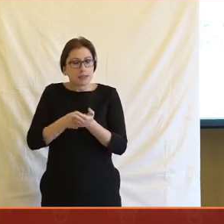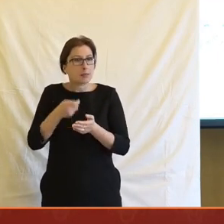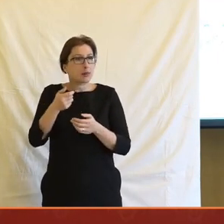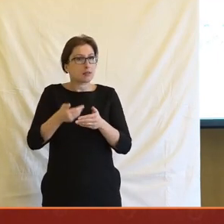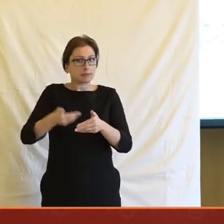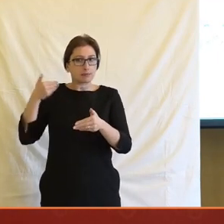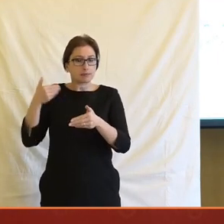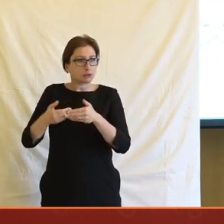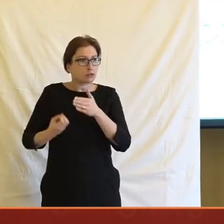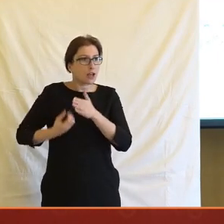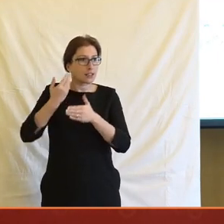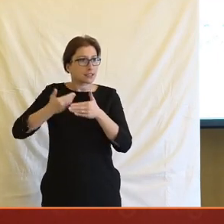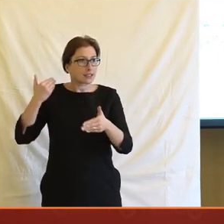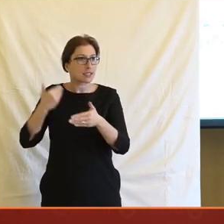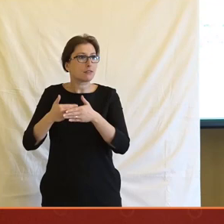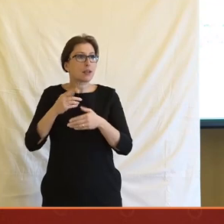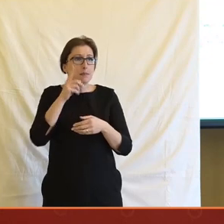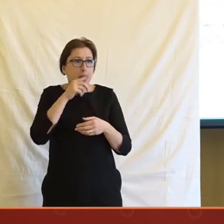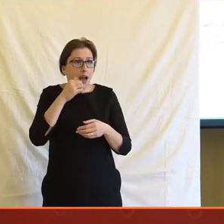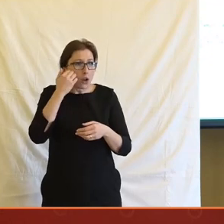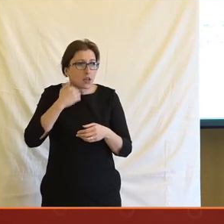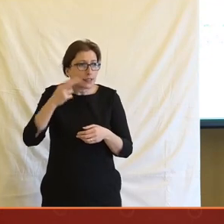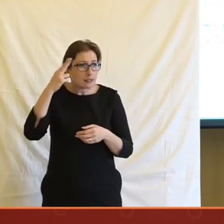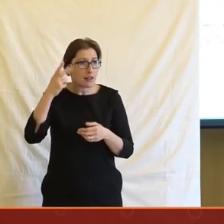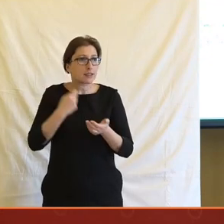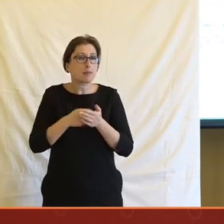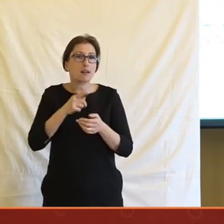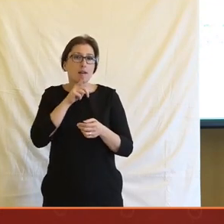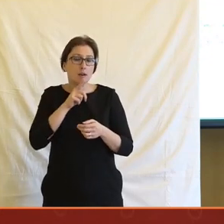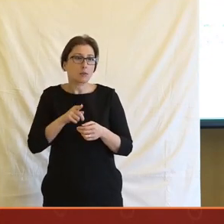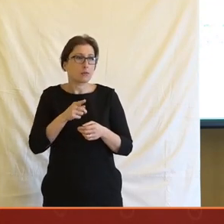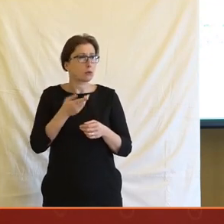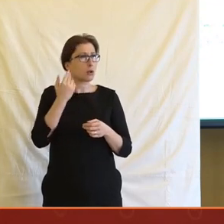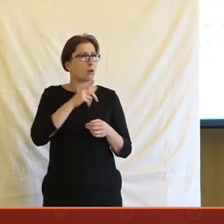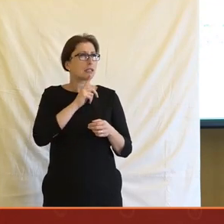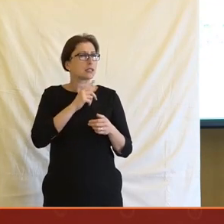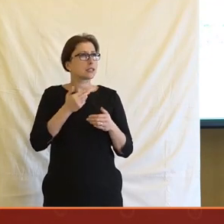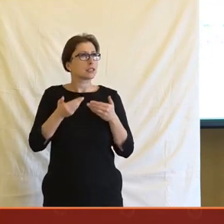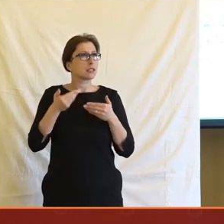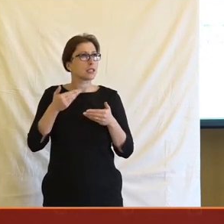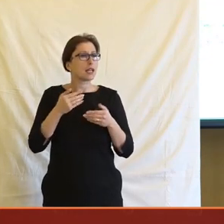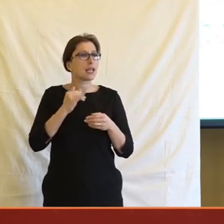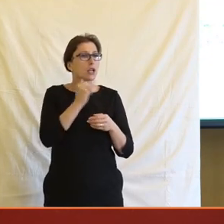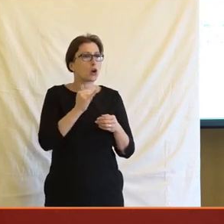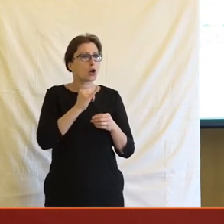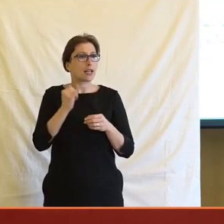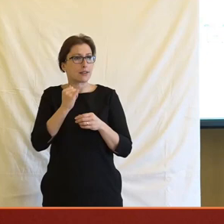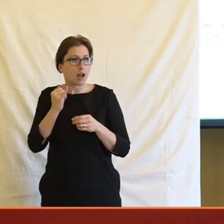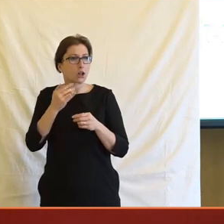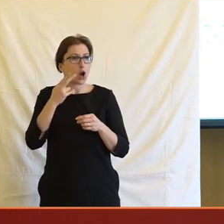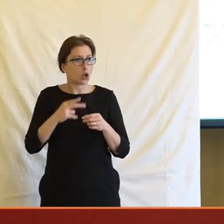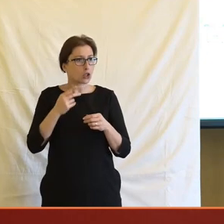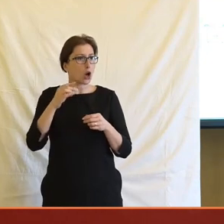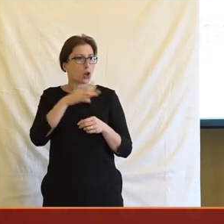a v současném době, když jsem teď slyšel odhad, tuším, od Igora Ivana z Ostravské